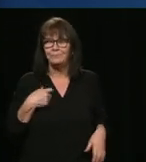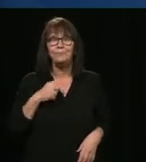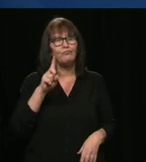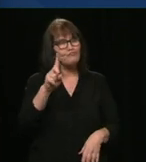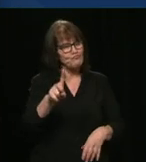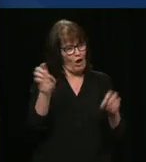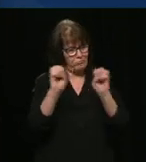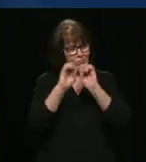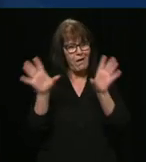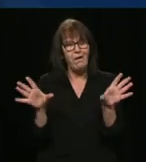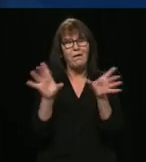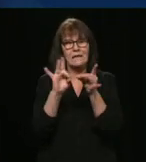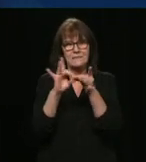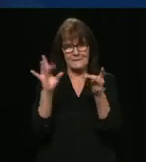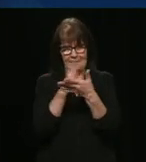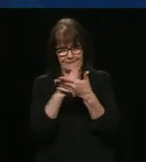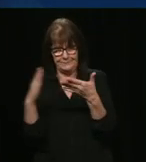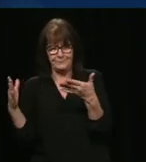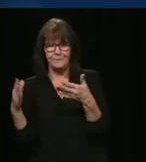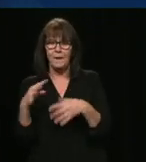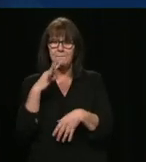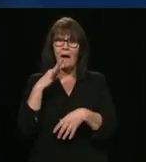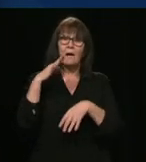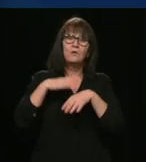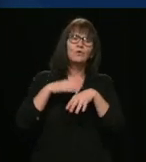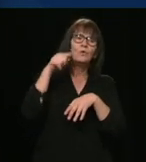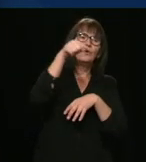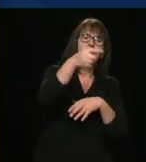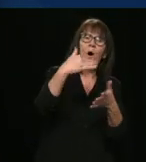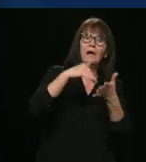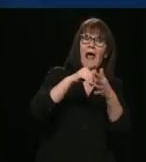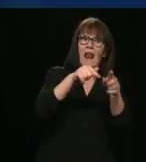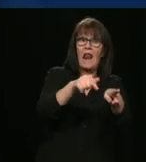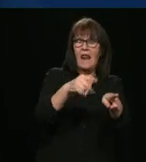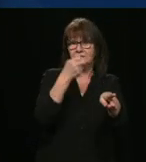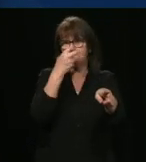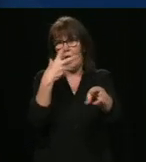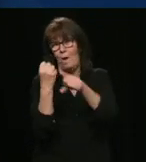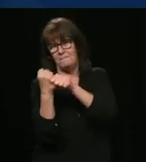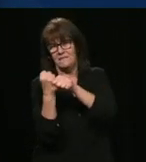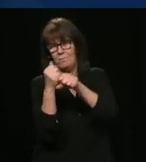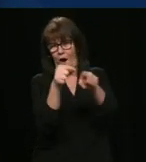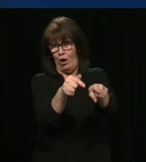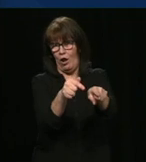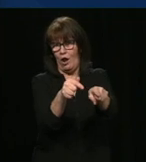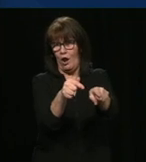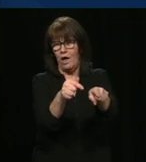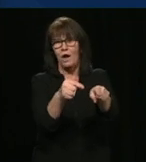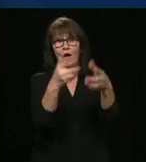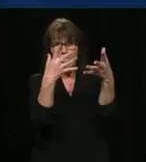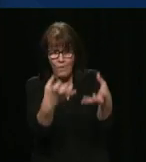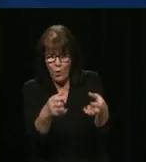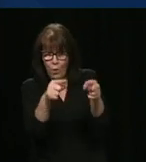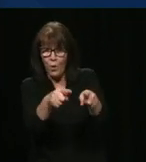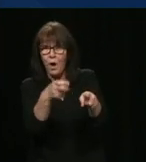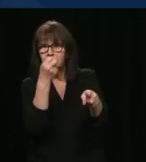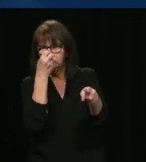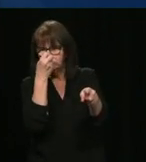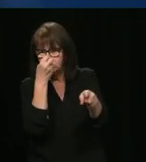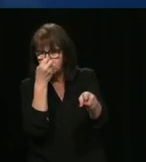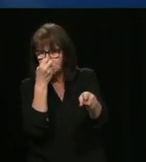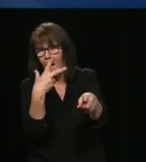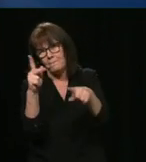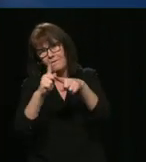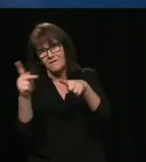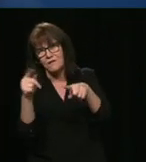de sport professionnel à Montréal, ce projet-là devra être appuyé par la mairesse de